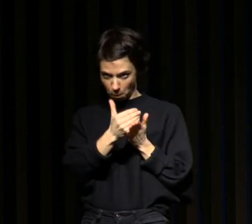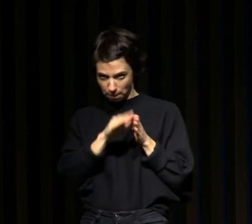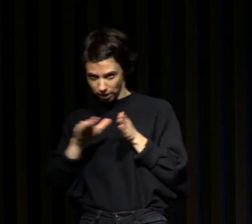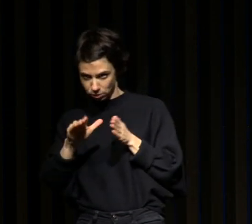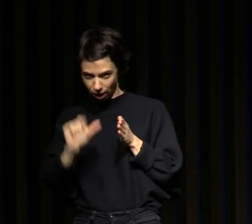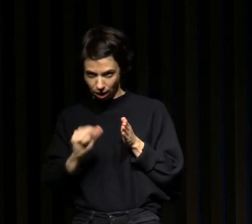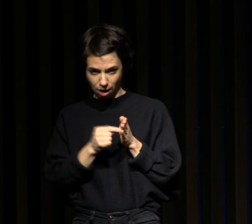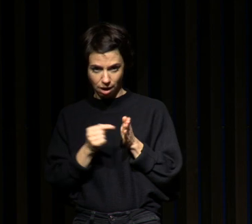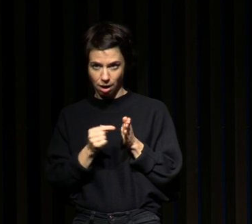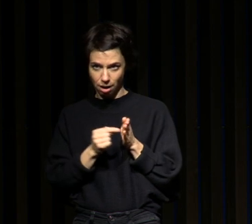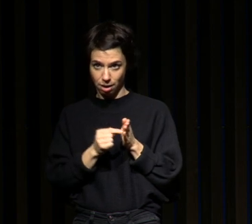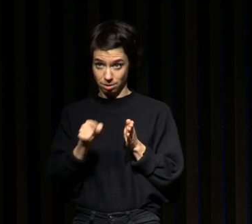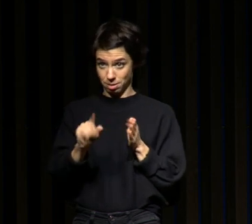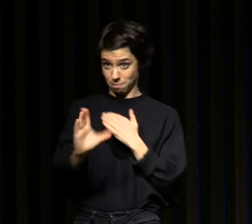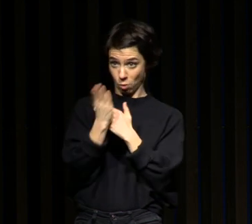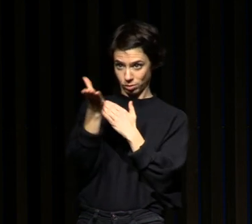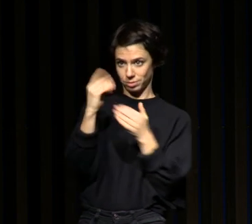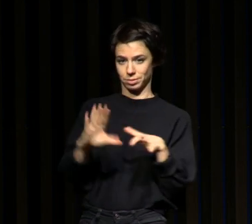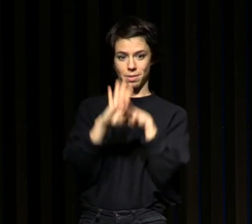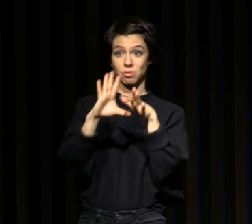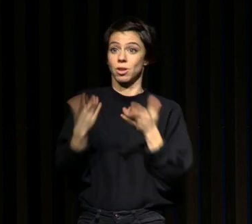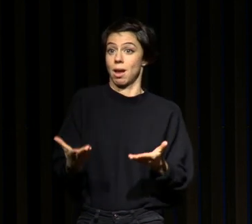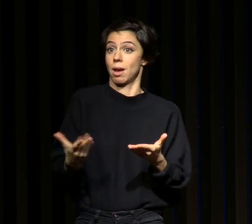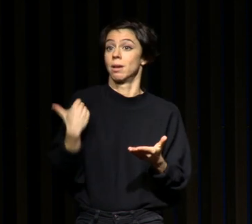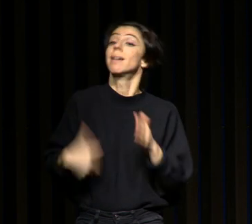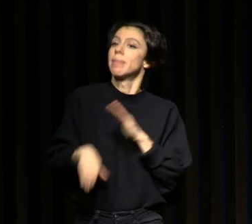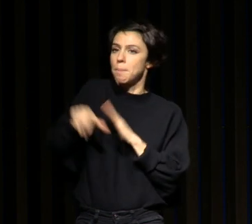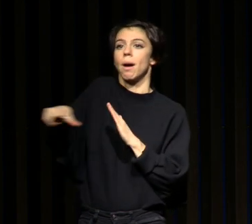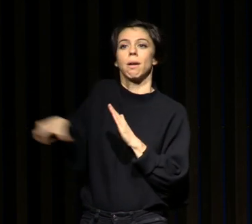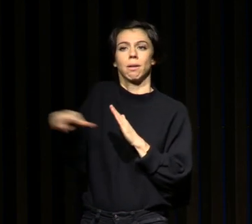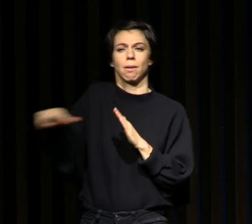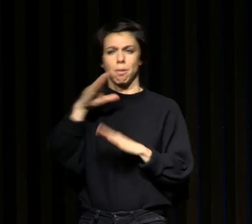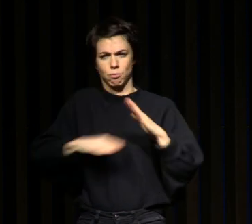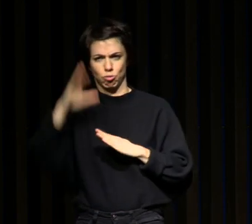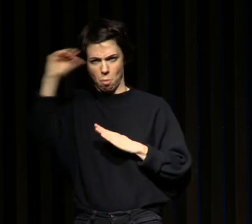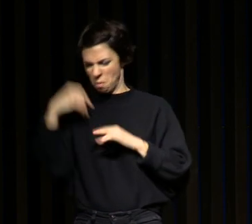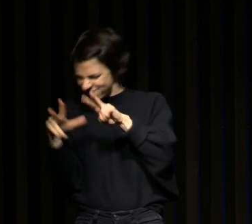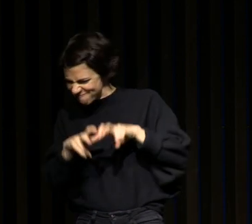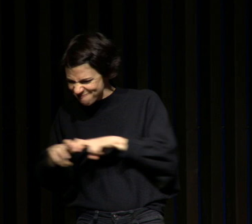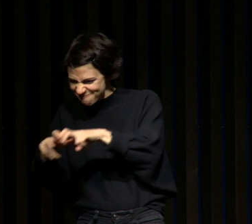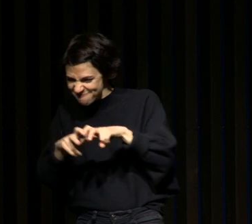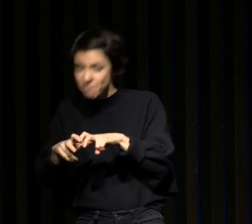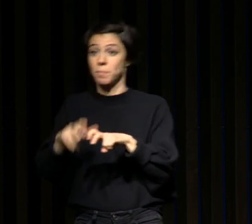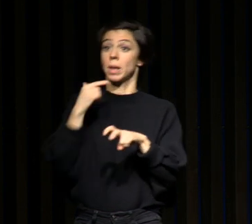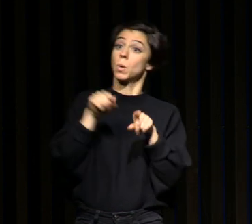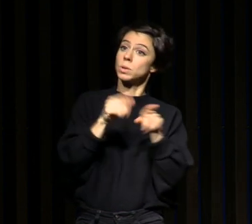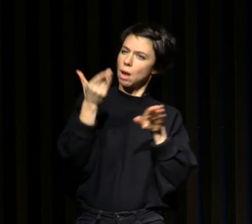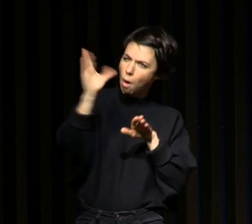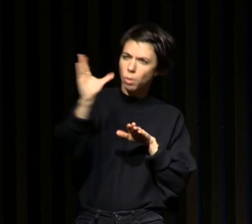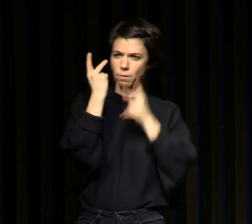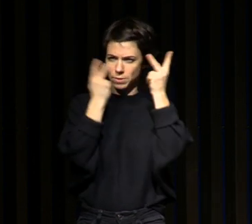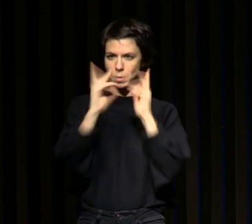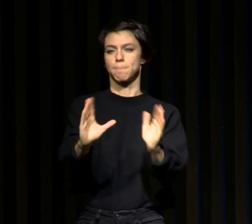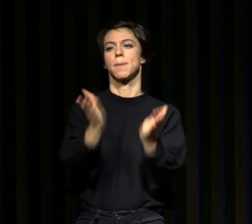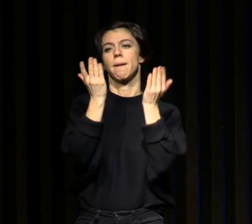comportemental que les chercheurs ont commencé à étudier initialement. Mais il y a d'autres déterminants très intéressants. C'est